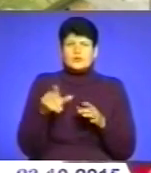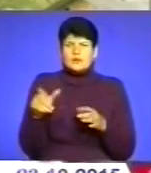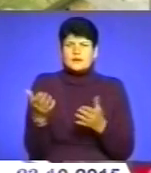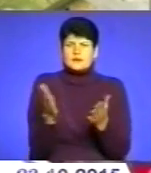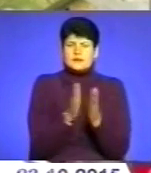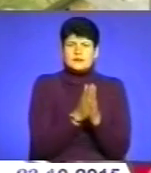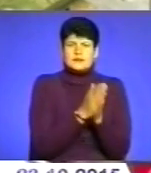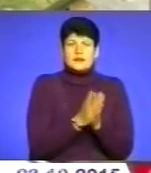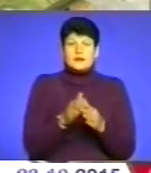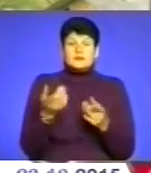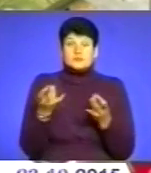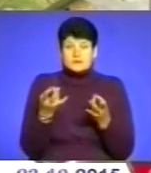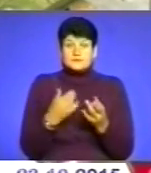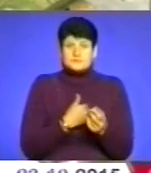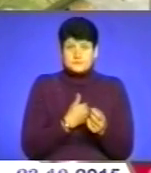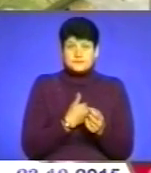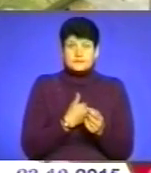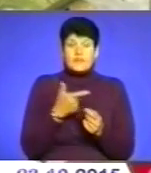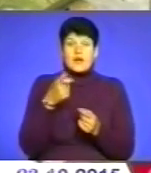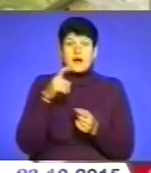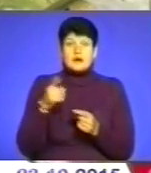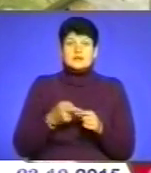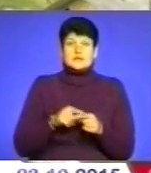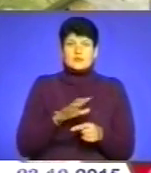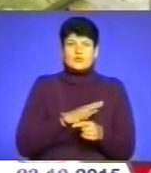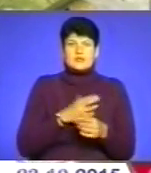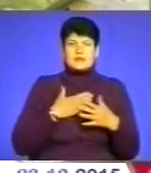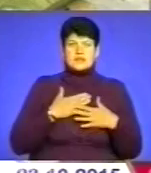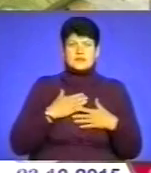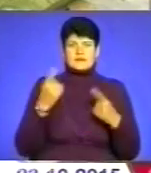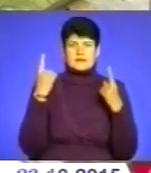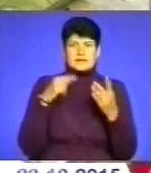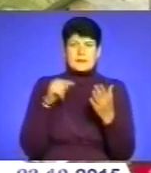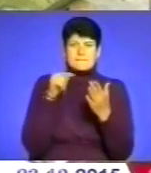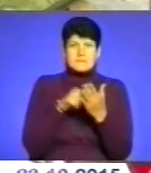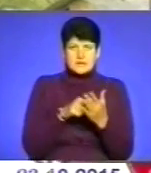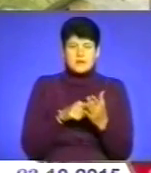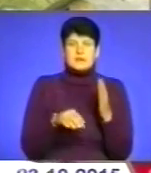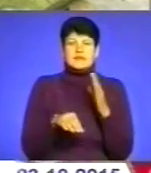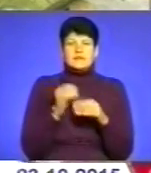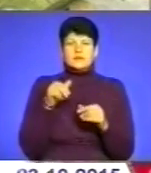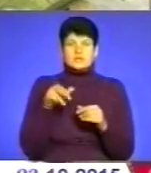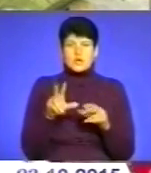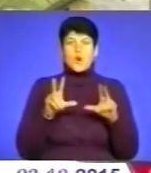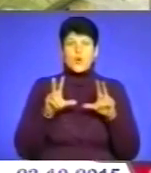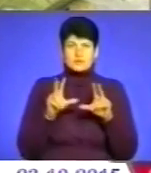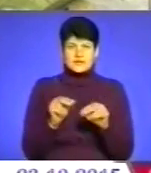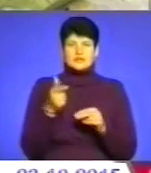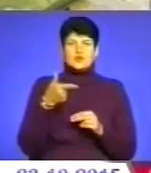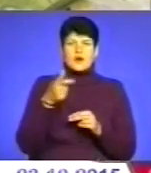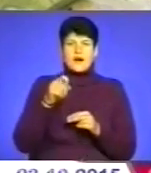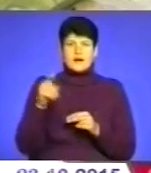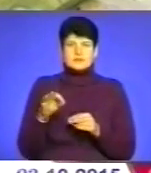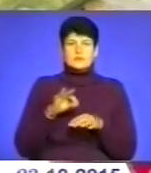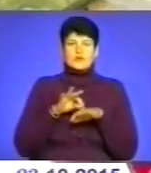людина чогось хоче, а газ – це була наша велика мета. принципі, як ми і на вибори йшли, обіцяли, що газ проведемо, і